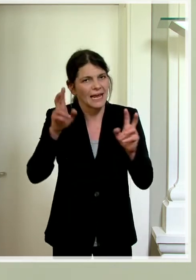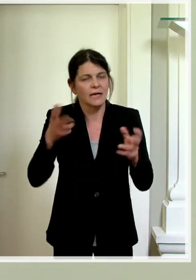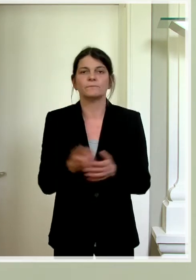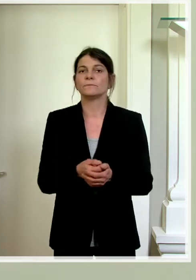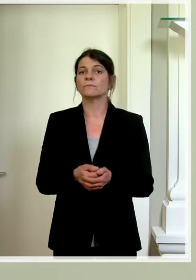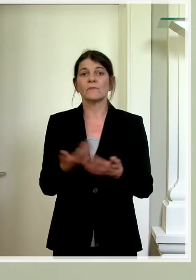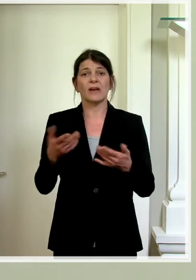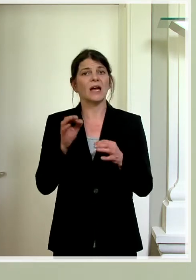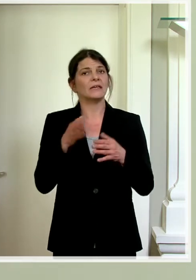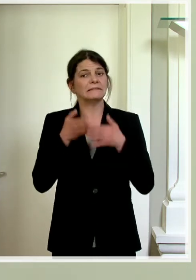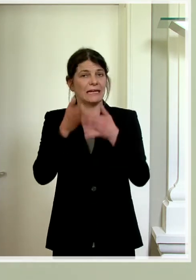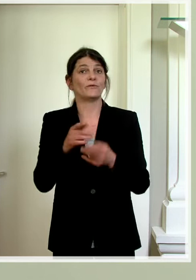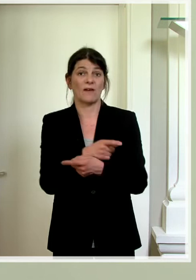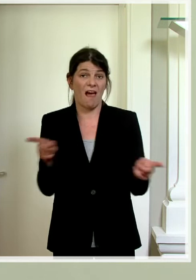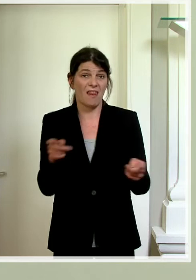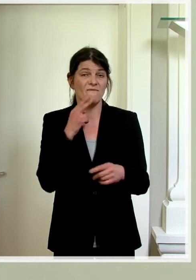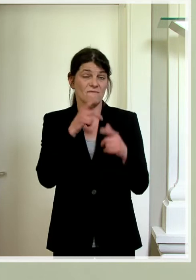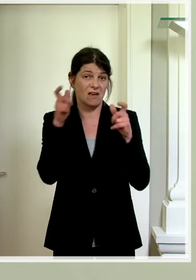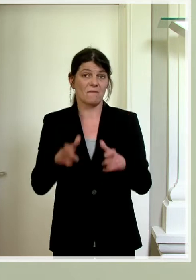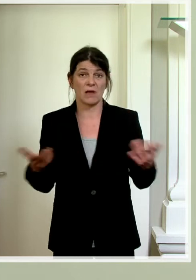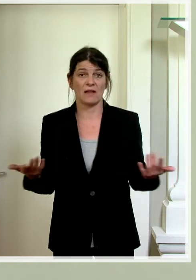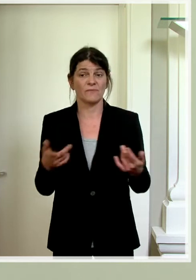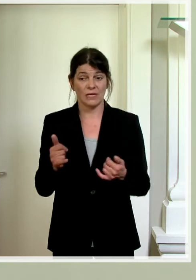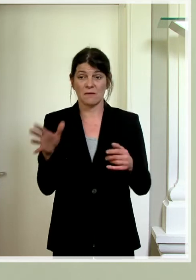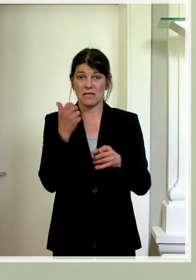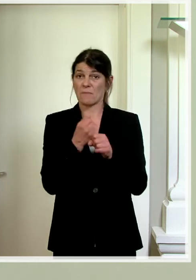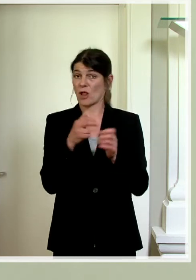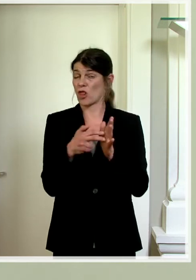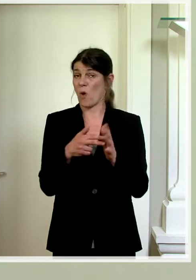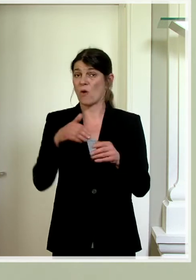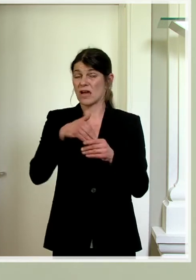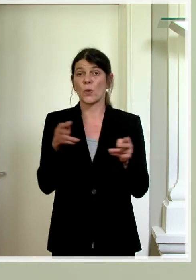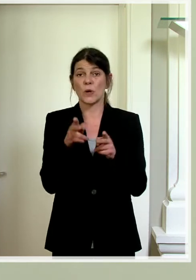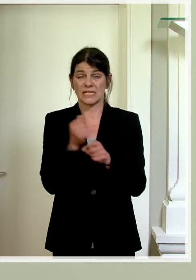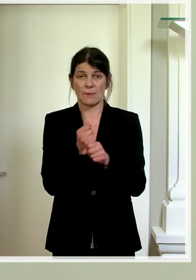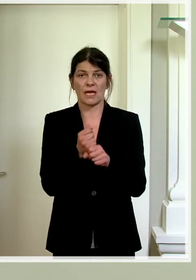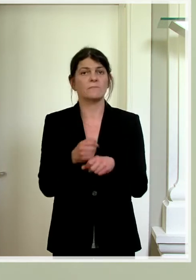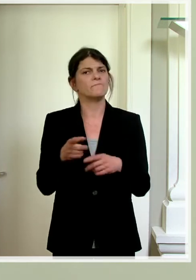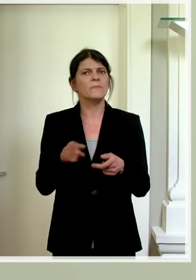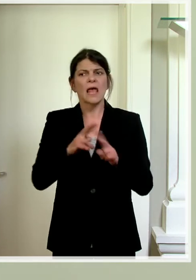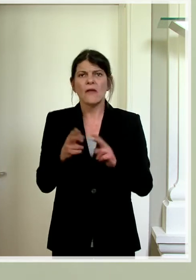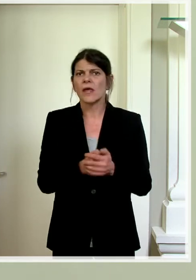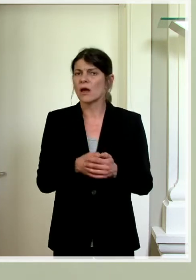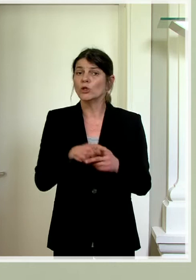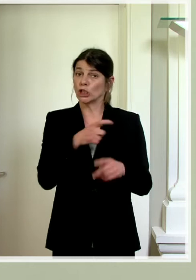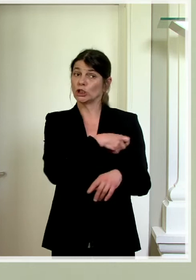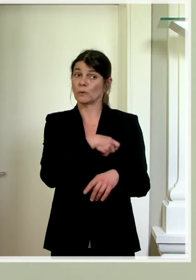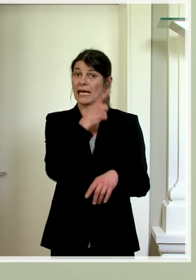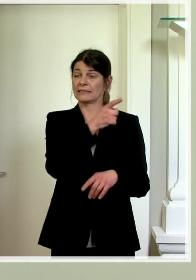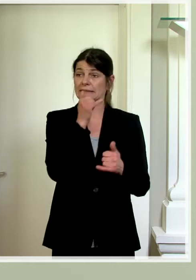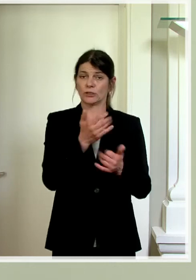Das hilft ja allen Unternehmen, die die Mitarbeitenden in der Kurzarbeit haben. Bei den anderen Maßnahmen, und die Schweiz hat jetzt